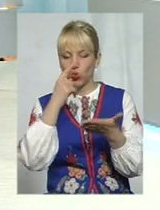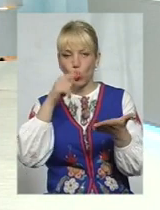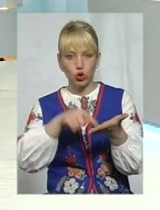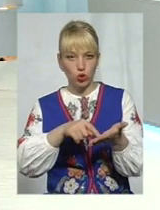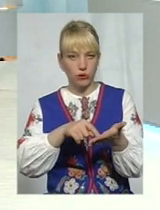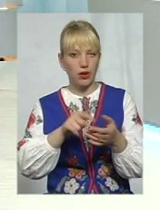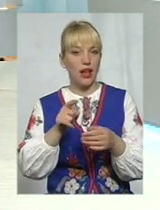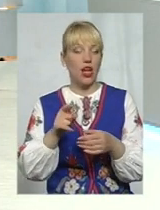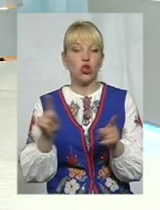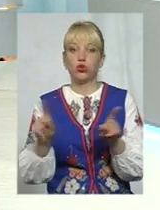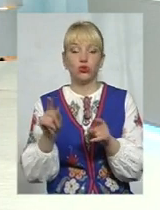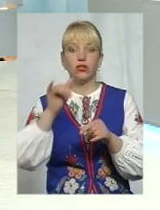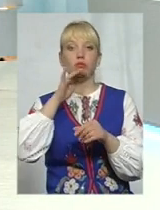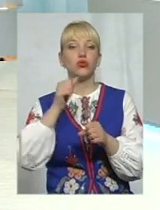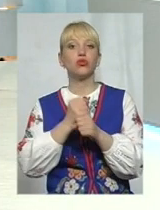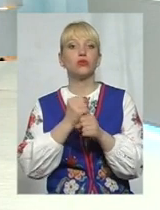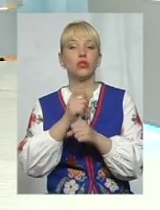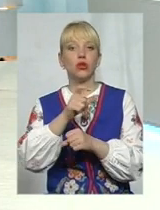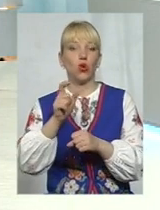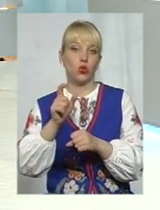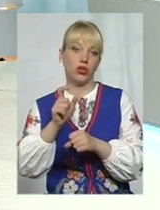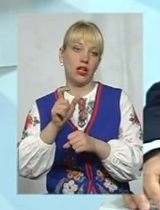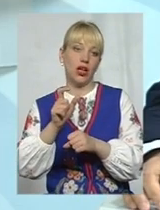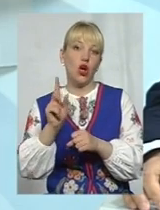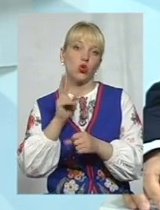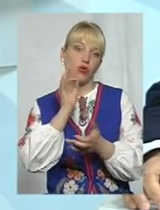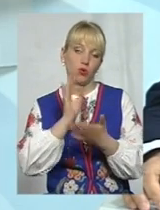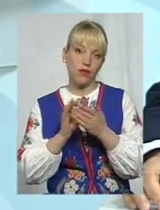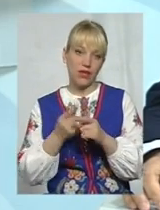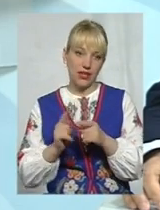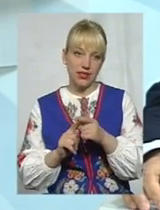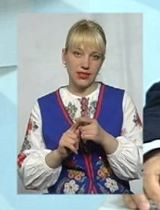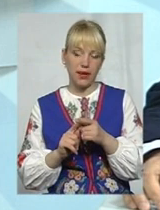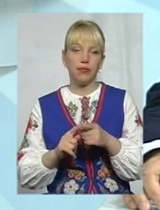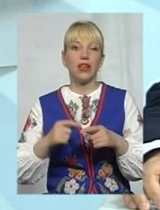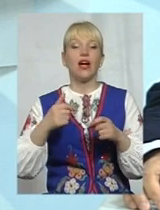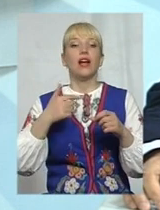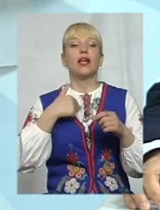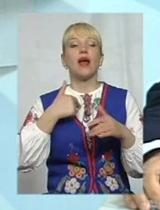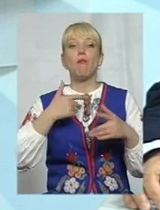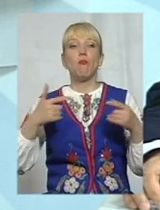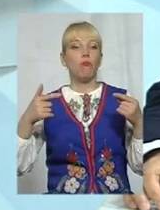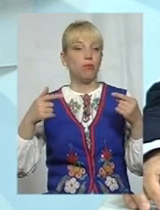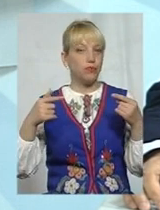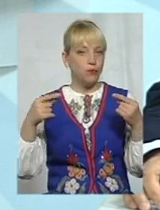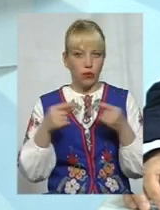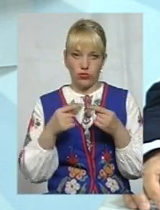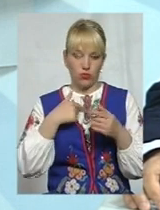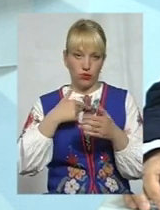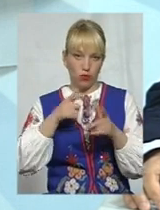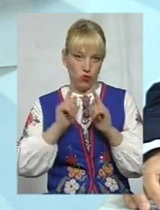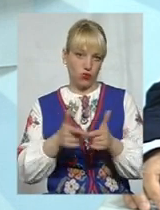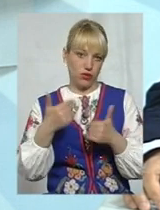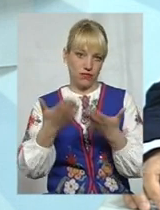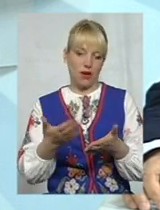можуть люди, які відповідають за ці речі? Я з вами повністю погоджую, що це можна зробити. Більше того, є юридична